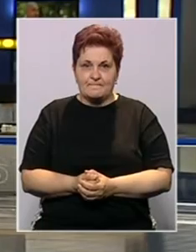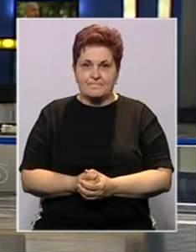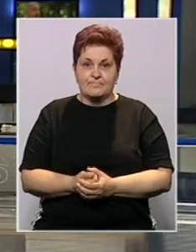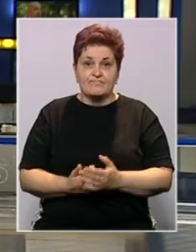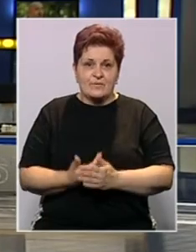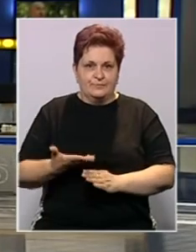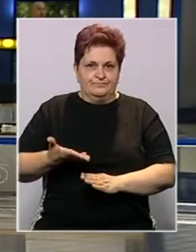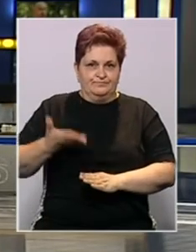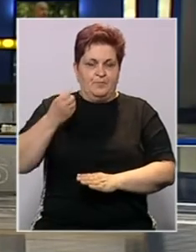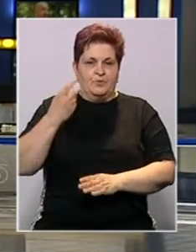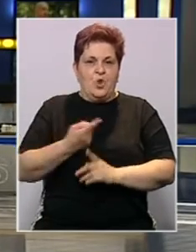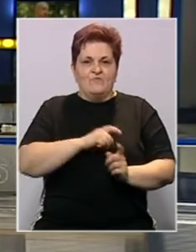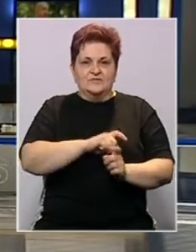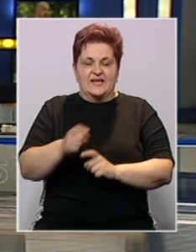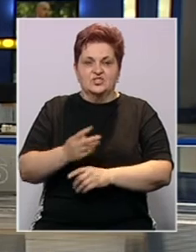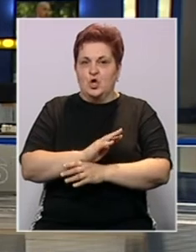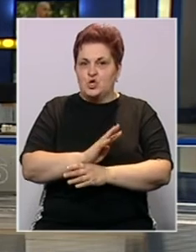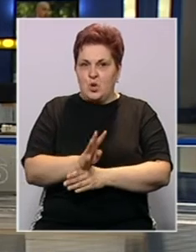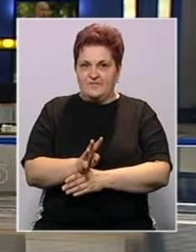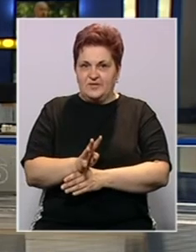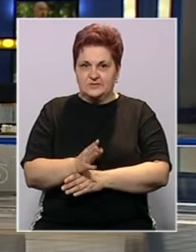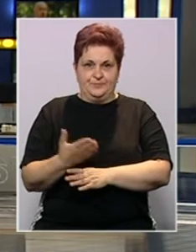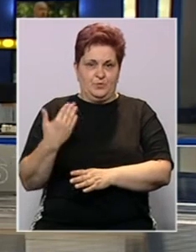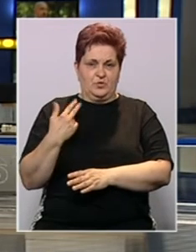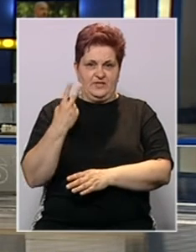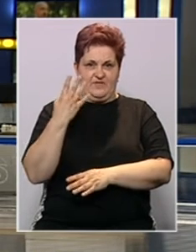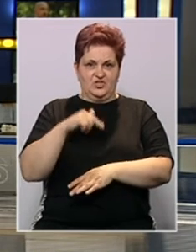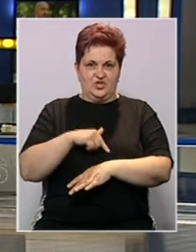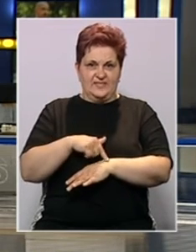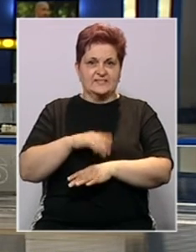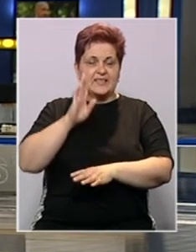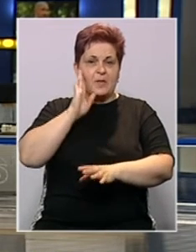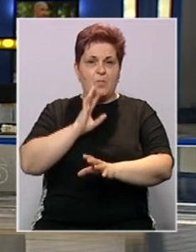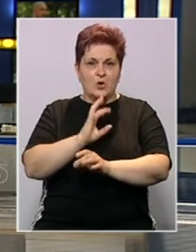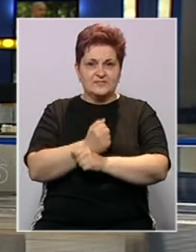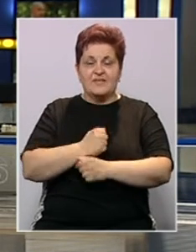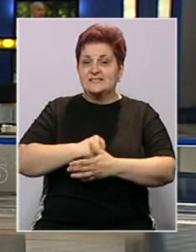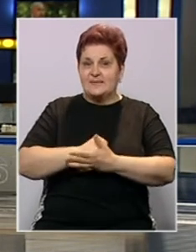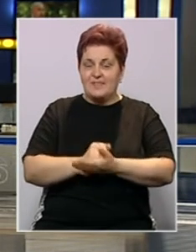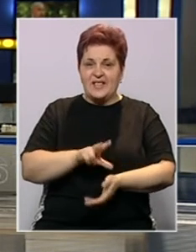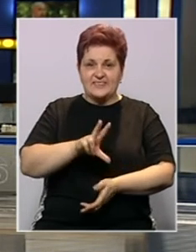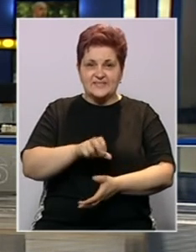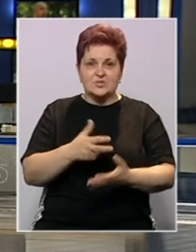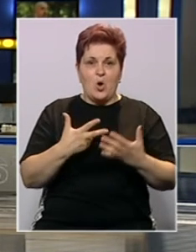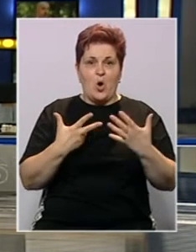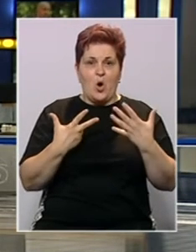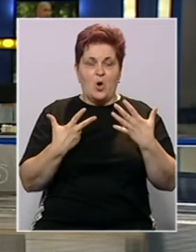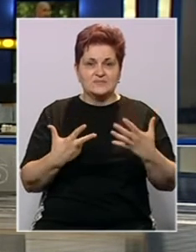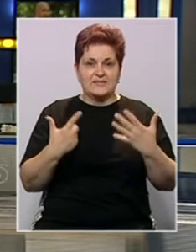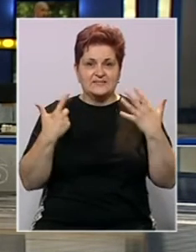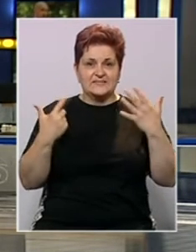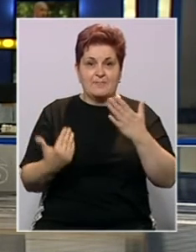Ponovo je u porastu brojnovo zaraženih koronavirusom. U protekla 24 sata u BiH zabilježeno je